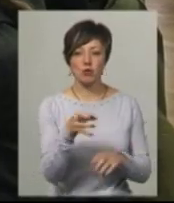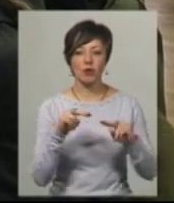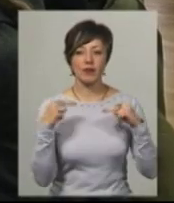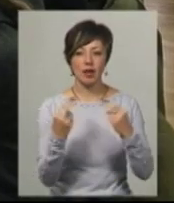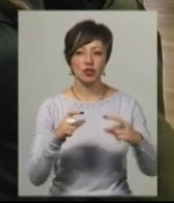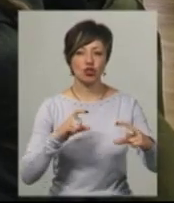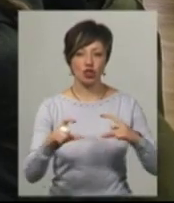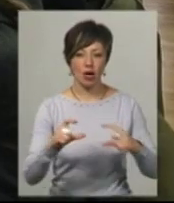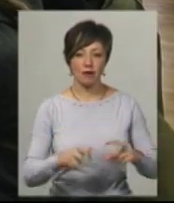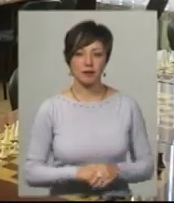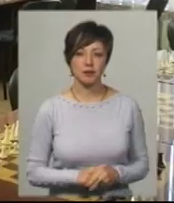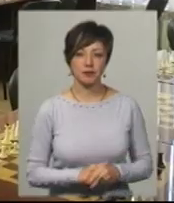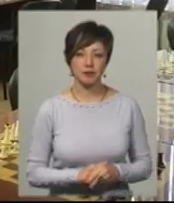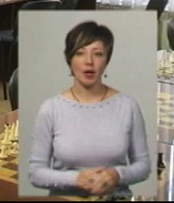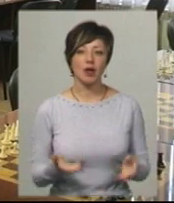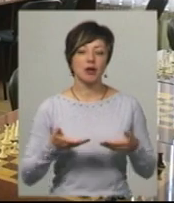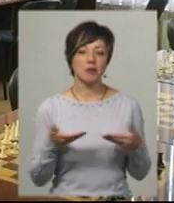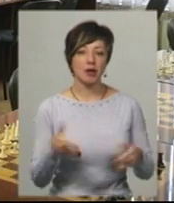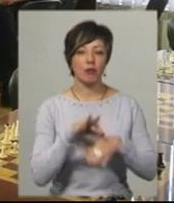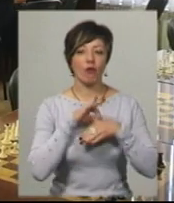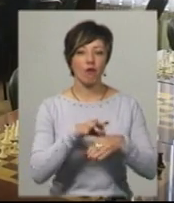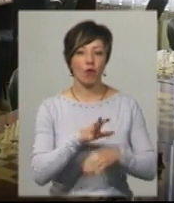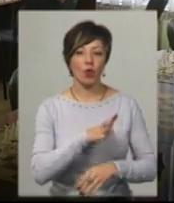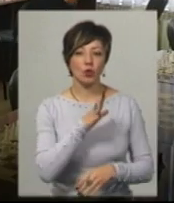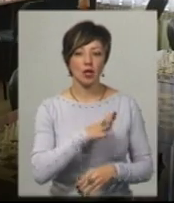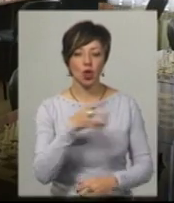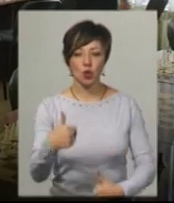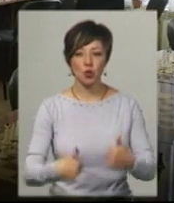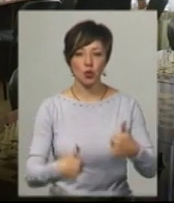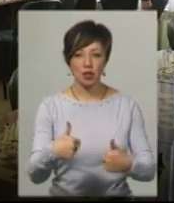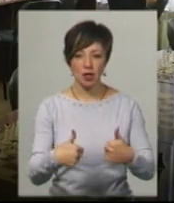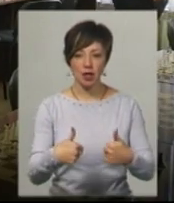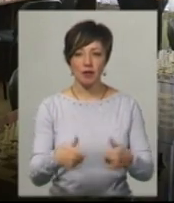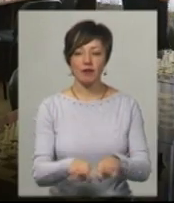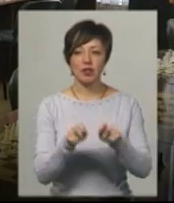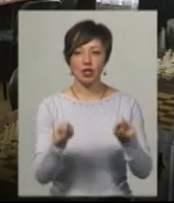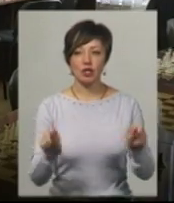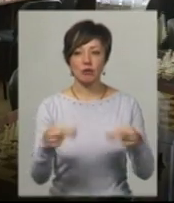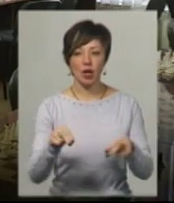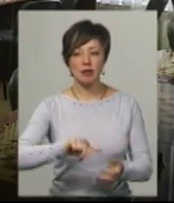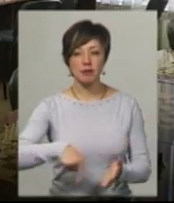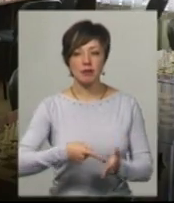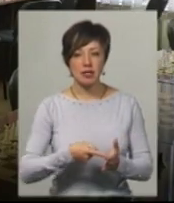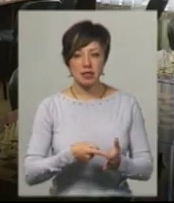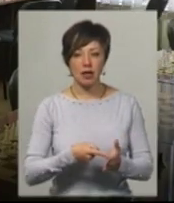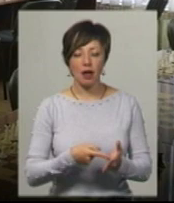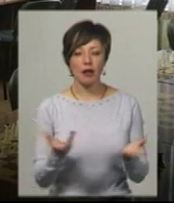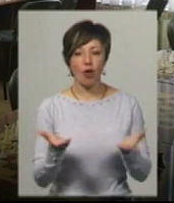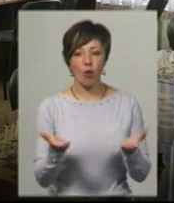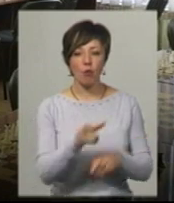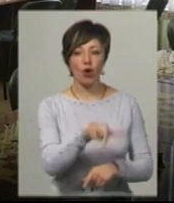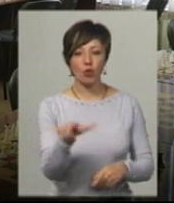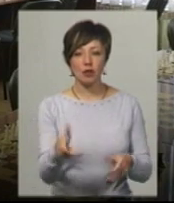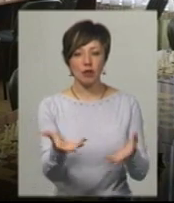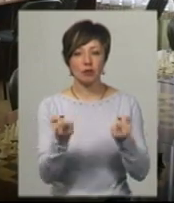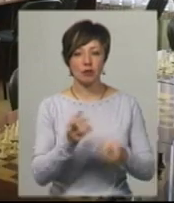шахів Василь Крутичук. Ми проводили турніри, відкритий чемпіонат міста, на якому люди